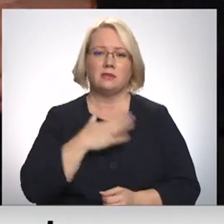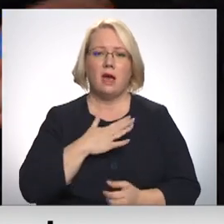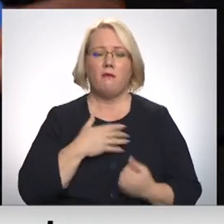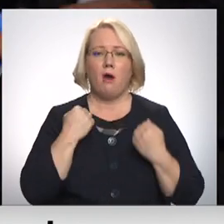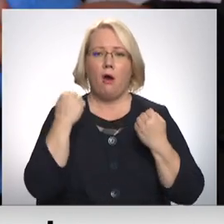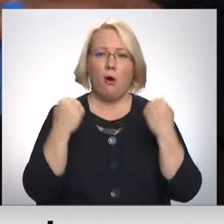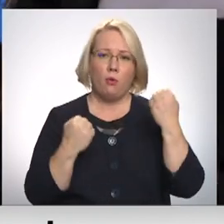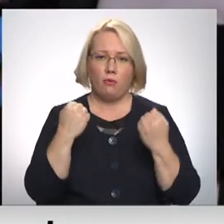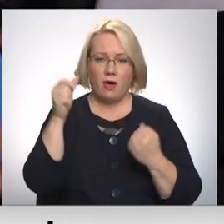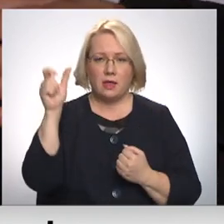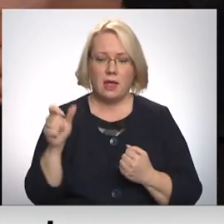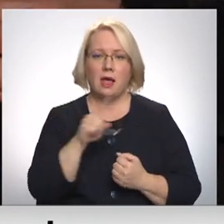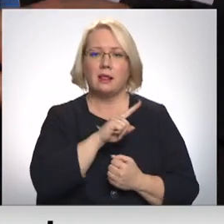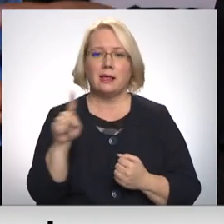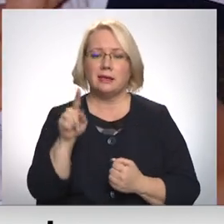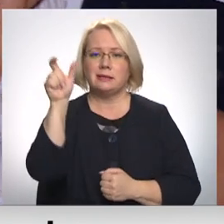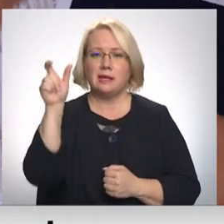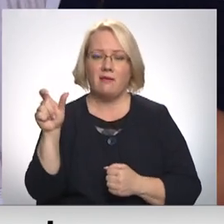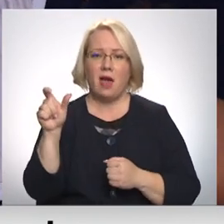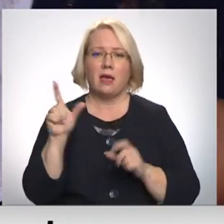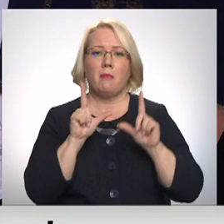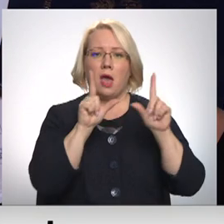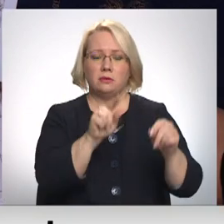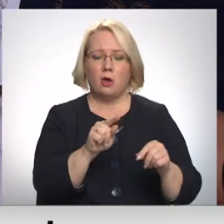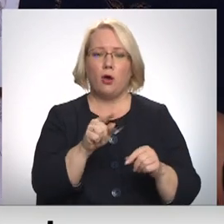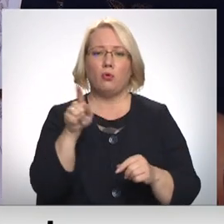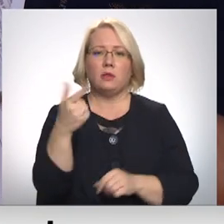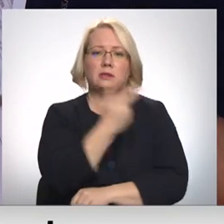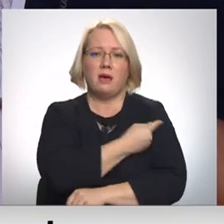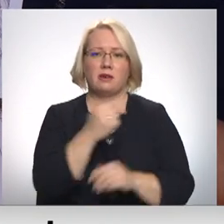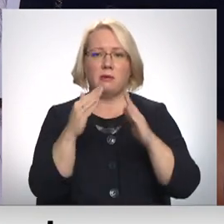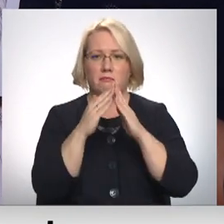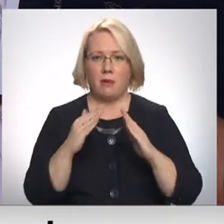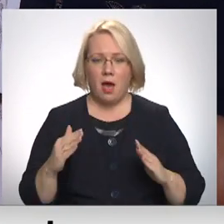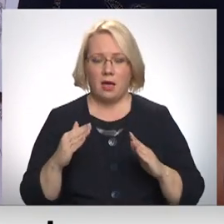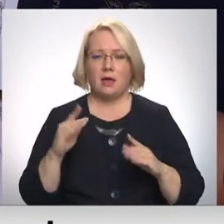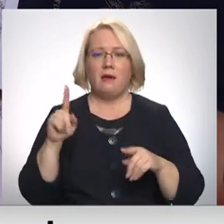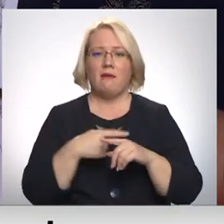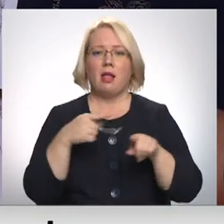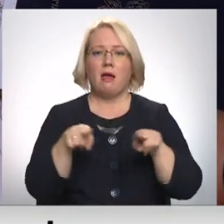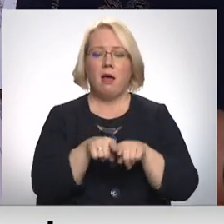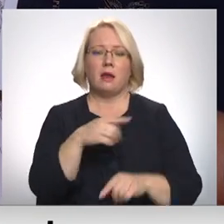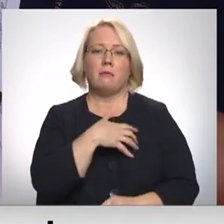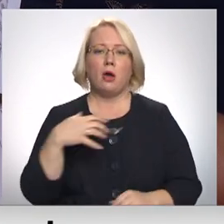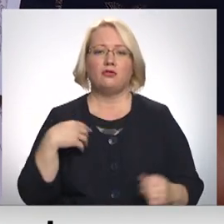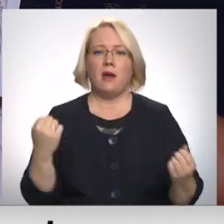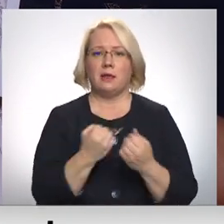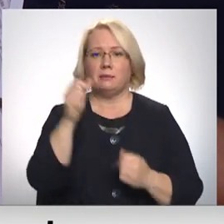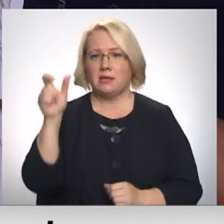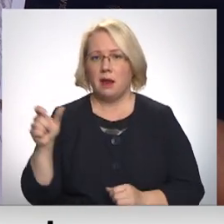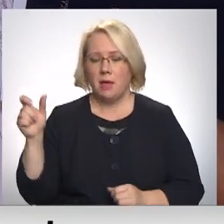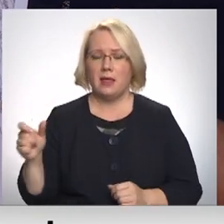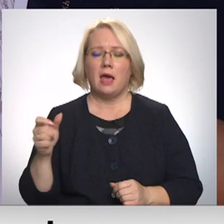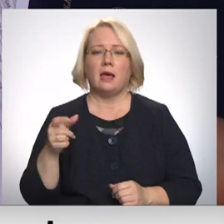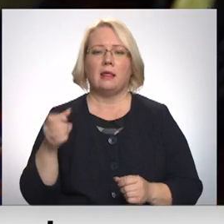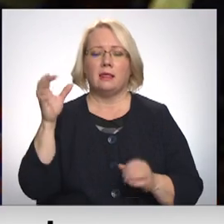un vadītāju. Lai līdz pacientiem nokļūtu un viņus savakcinētu mājās. Vēl arī pašvaldības darbinieki, lielākoties